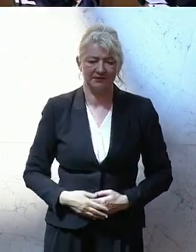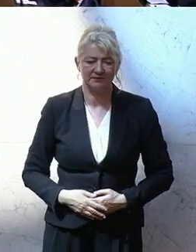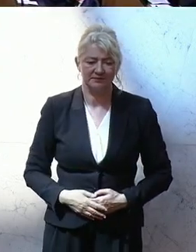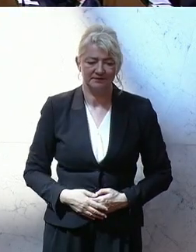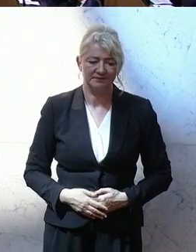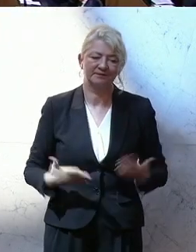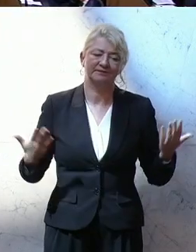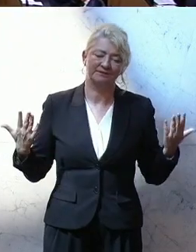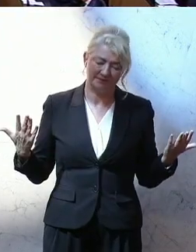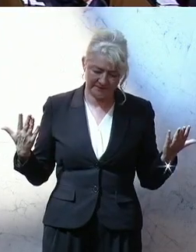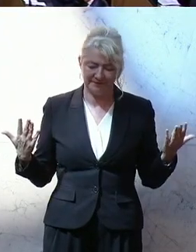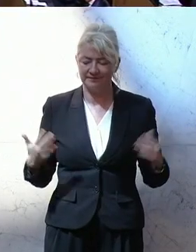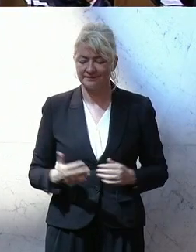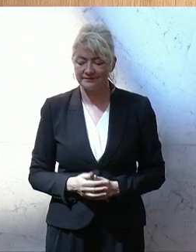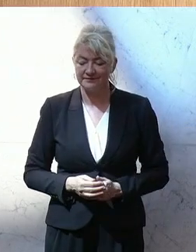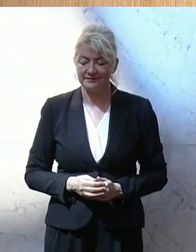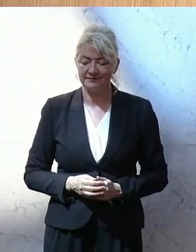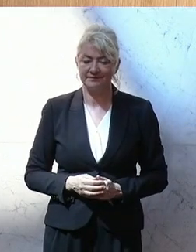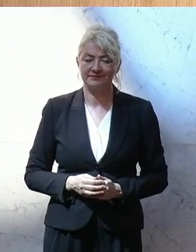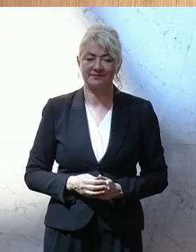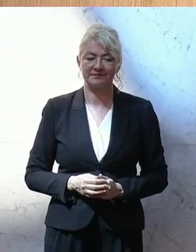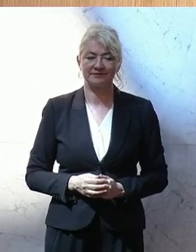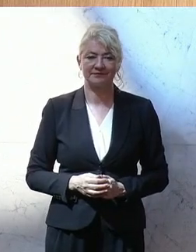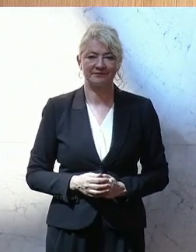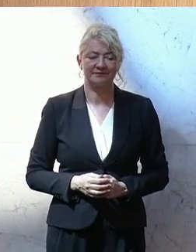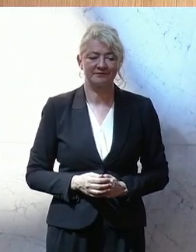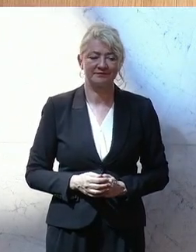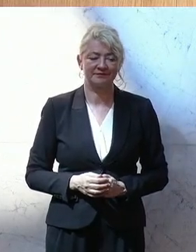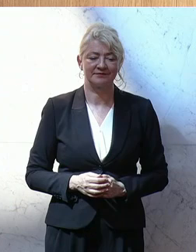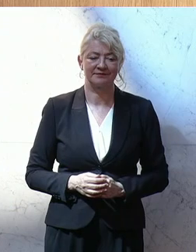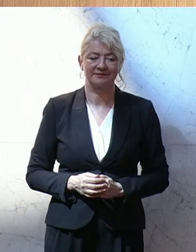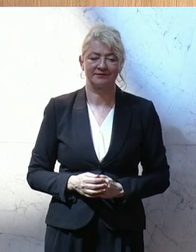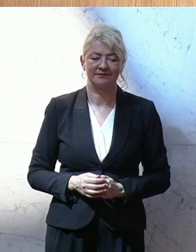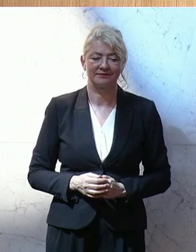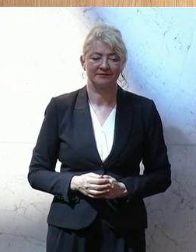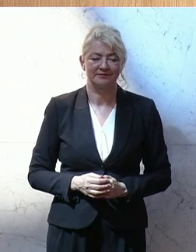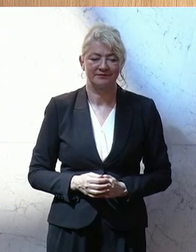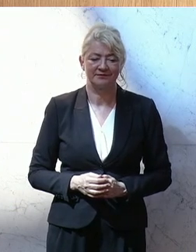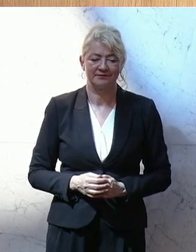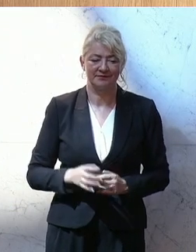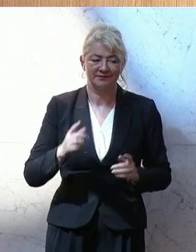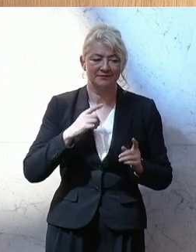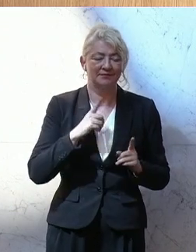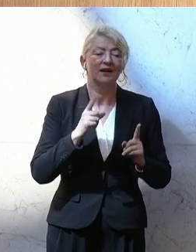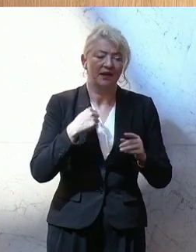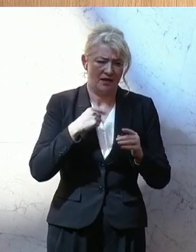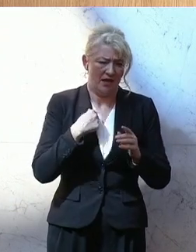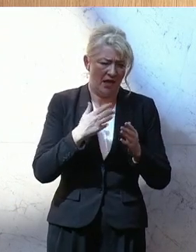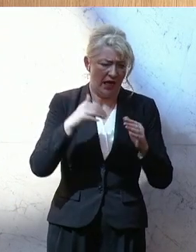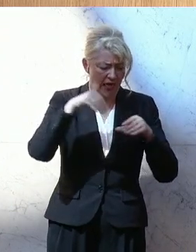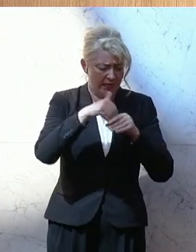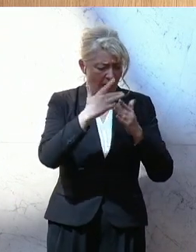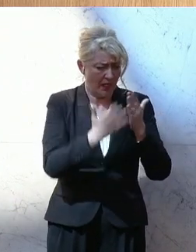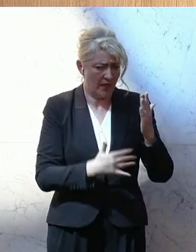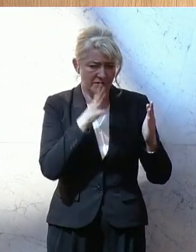Aber bevor ich Ihnen ein wenig über die Inhalte erzähle,